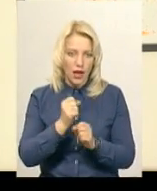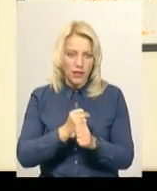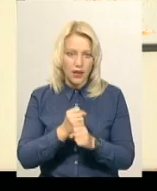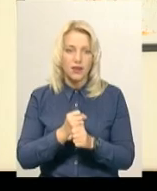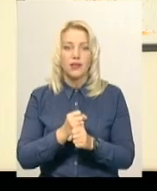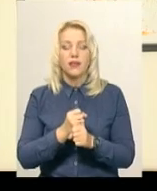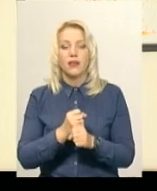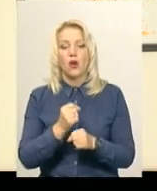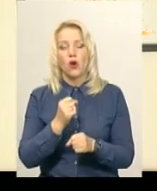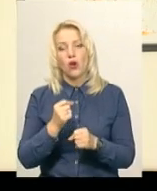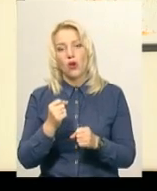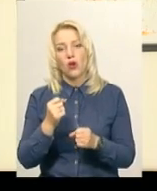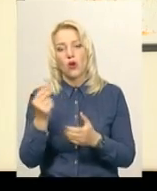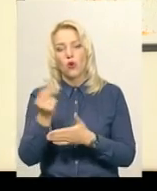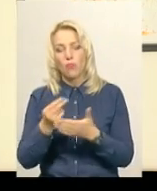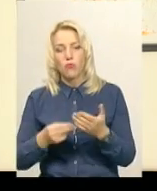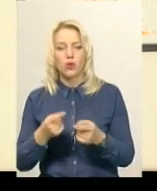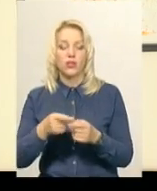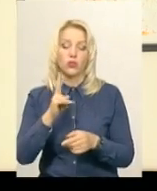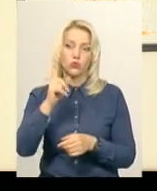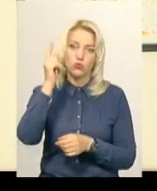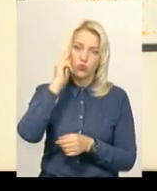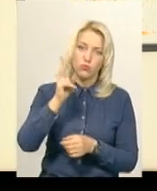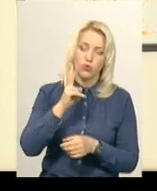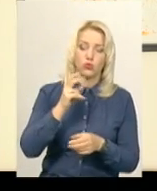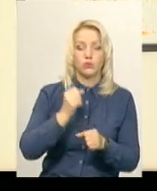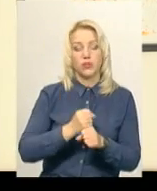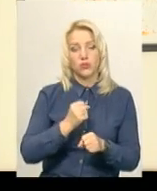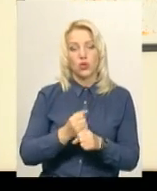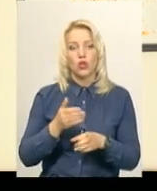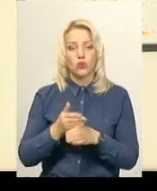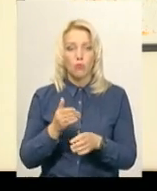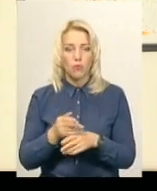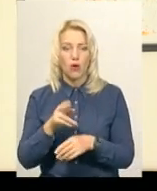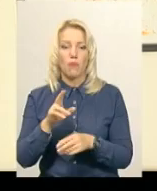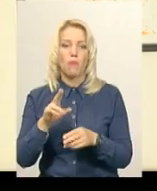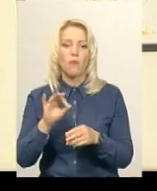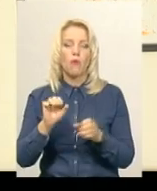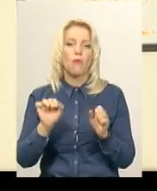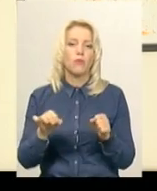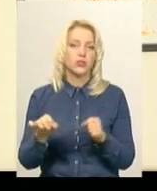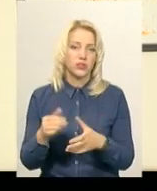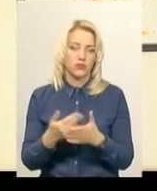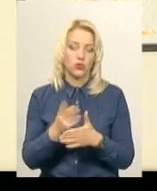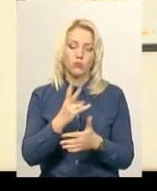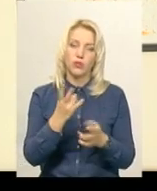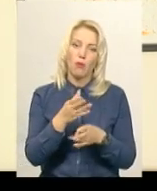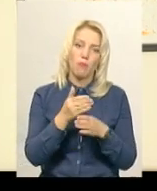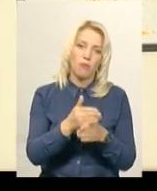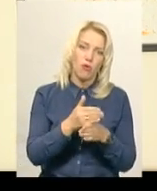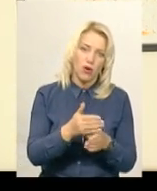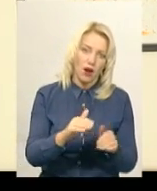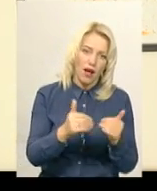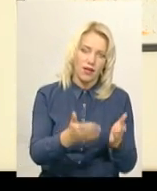Частина дітей ще думає, частина вже починає працювати. Допомагаю по мірі можливості, кому потрібно порадую, кому потрібно